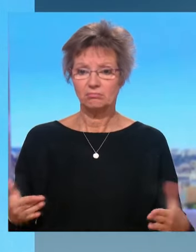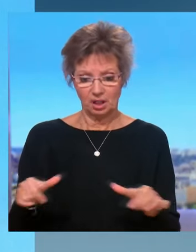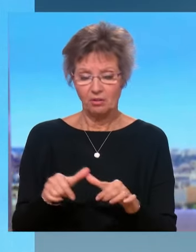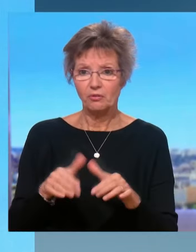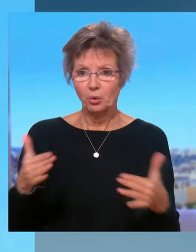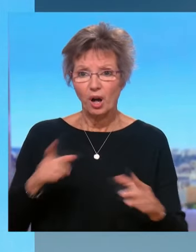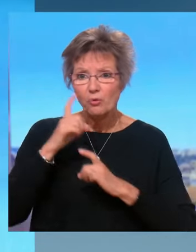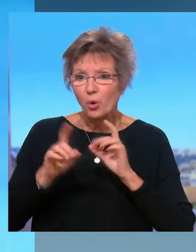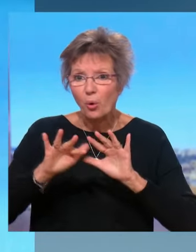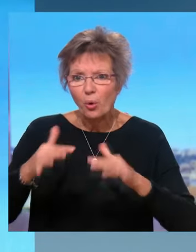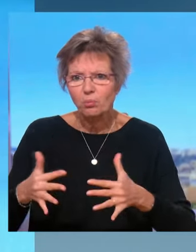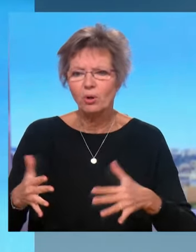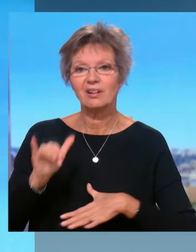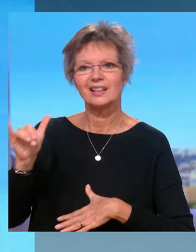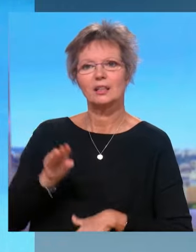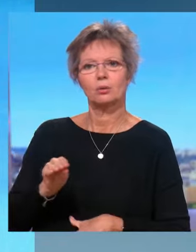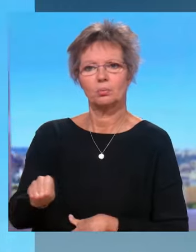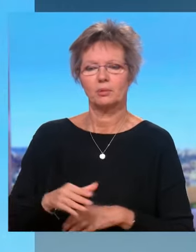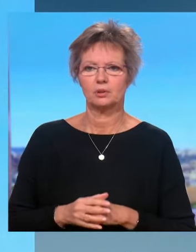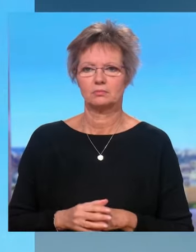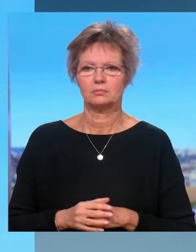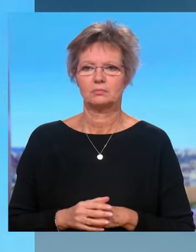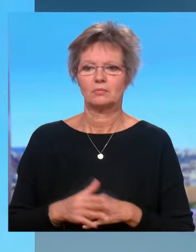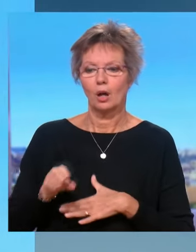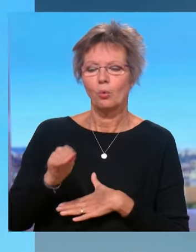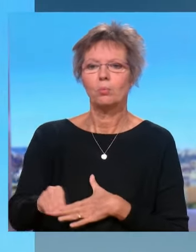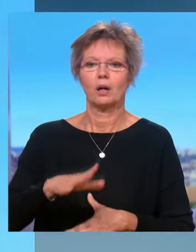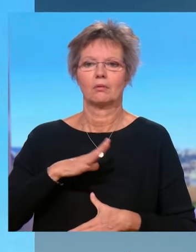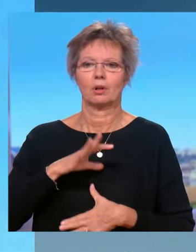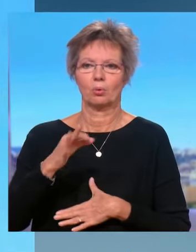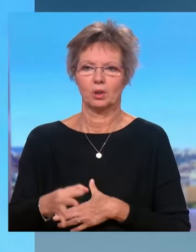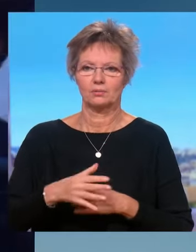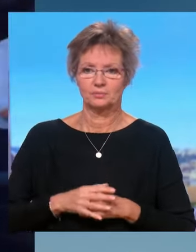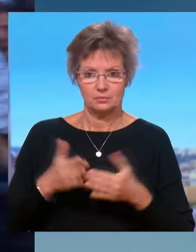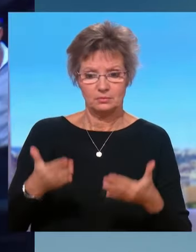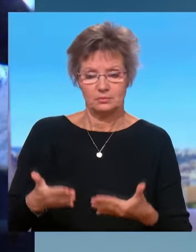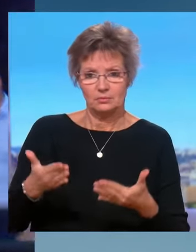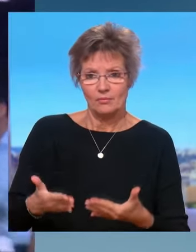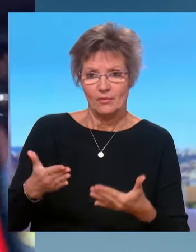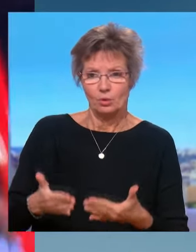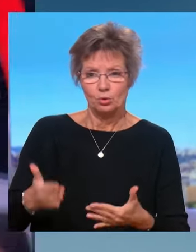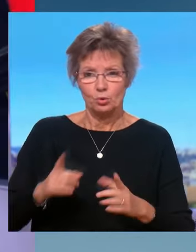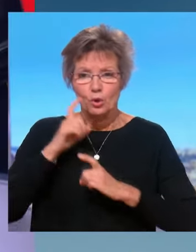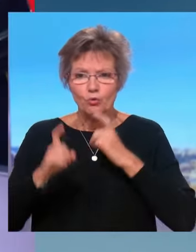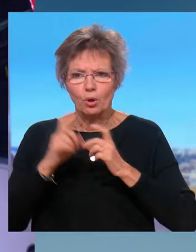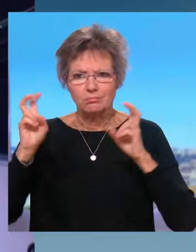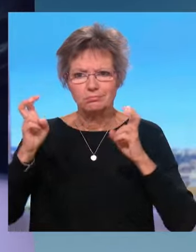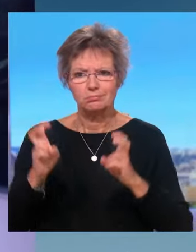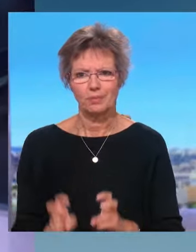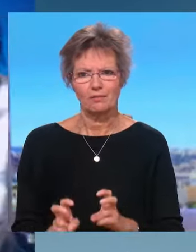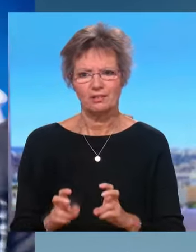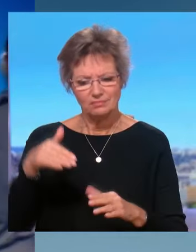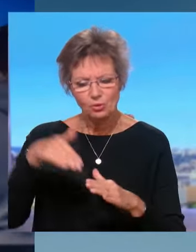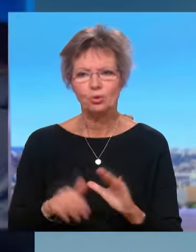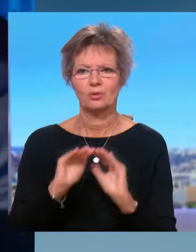violence ? C'est la faute à personne ? Non, ça ne peut pas être la faute de personne. Donc, on a aujourd'hui résorbé une partie de la violence dans les stades. Aux